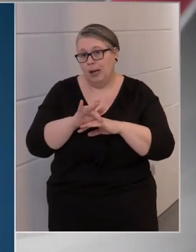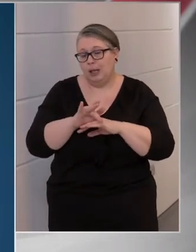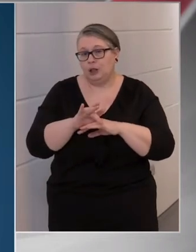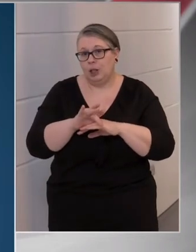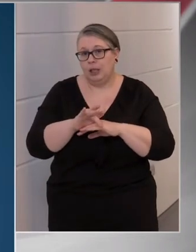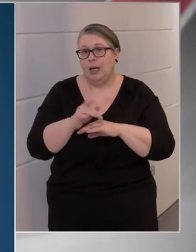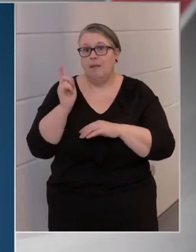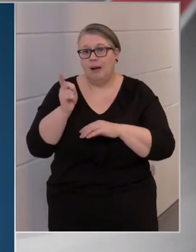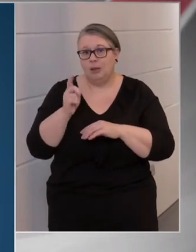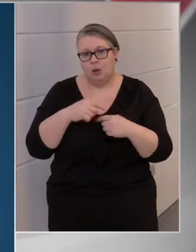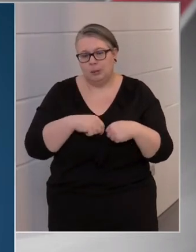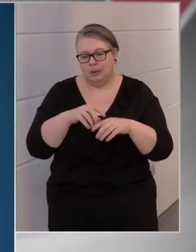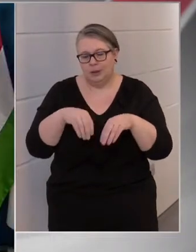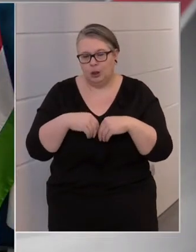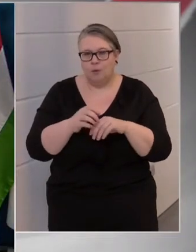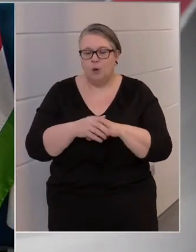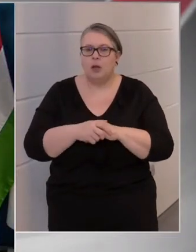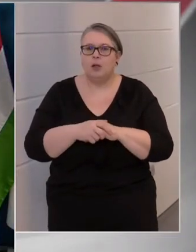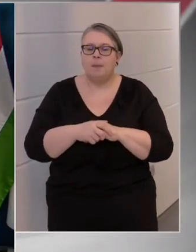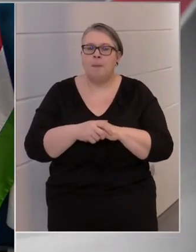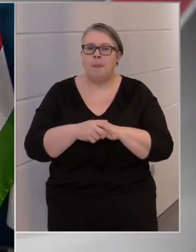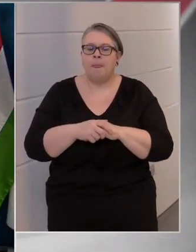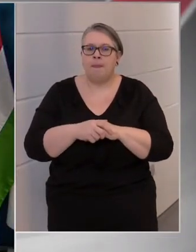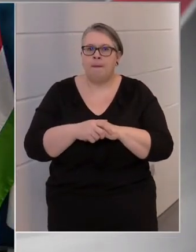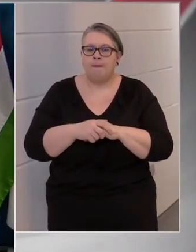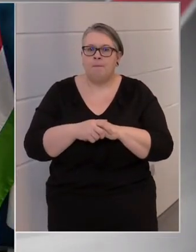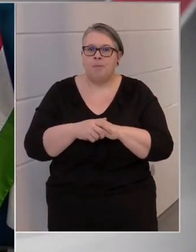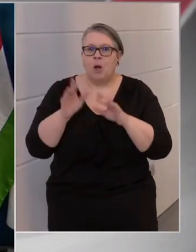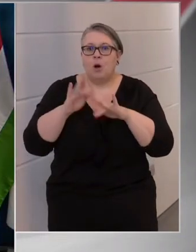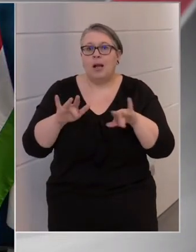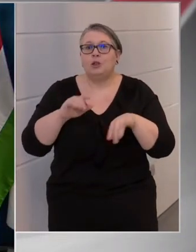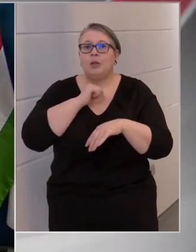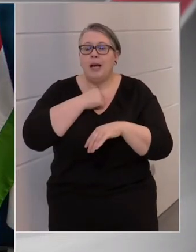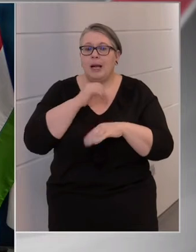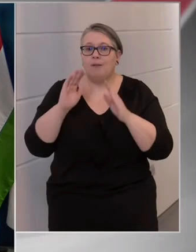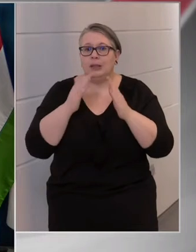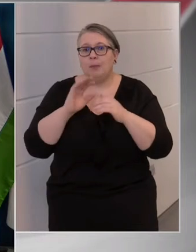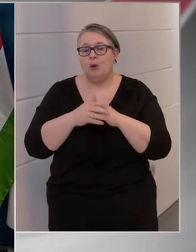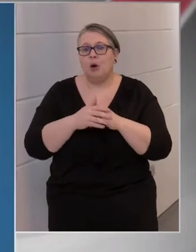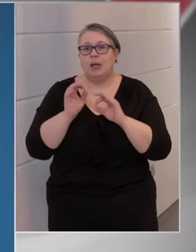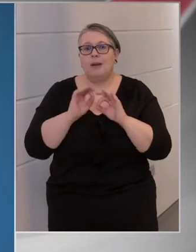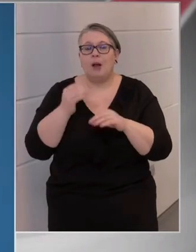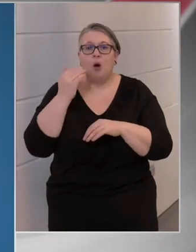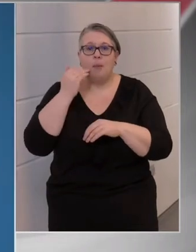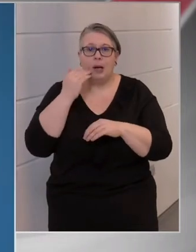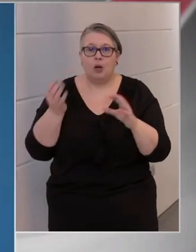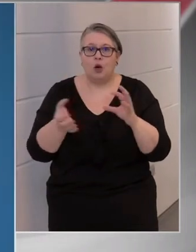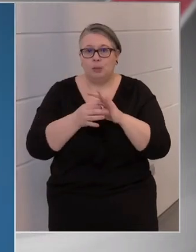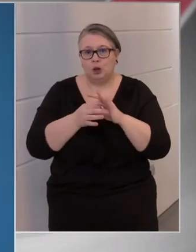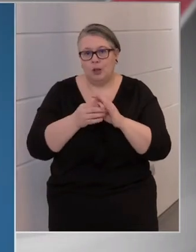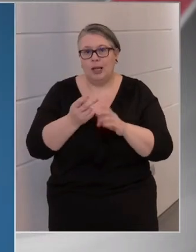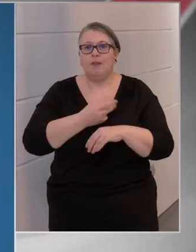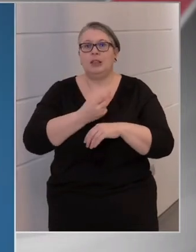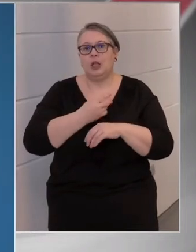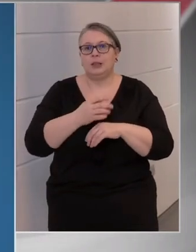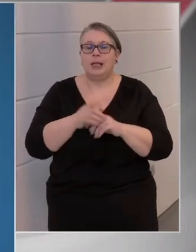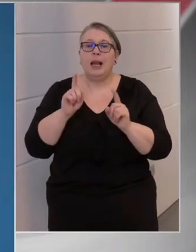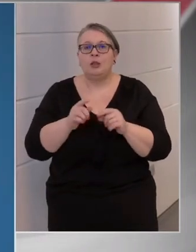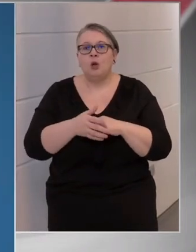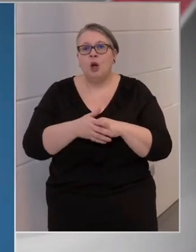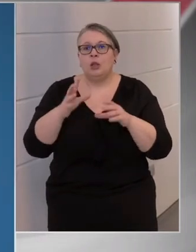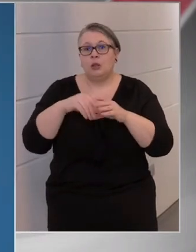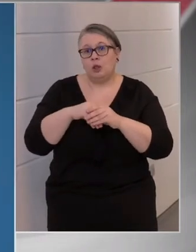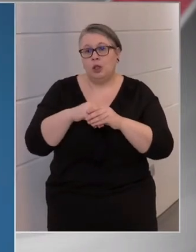nem szívesen fogadjuk. Karácsony Gergely a Facebookon kiváló amerikai kapcsolatával dicsekszik, állítólag